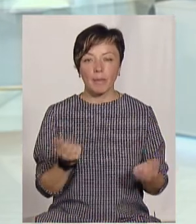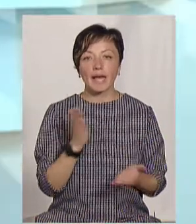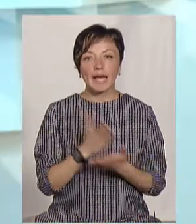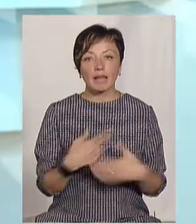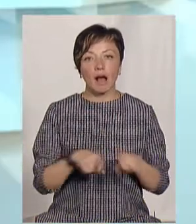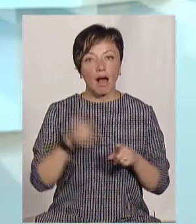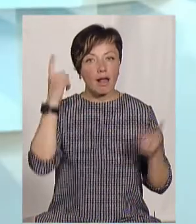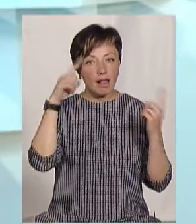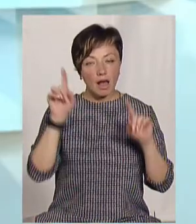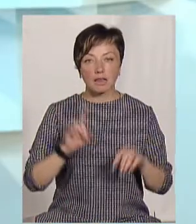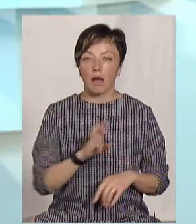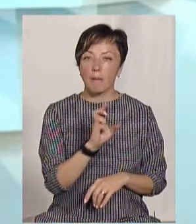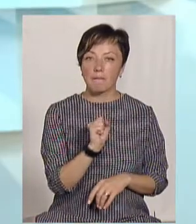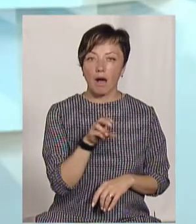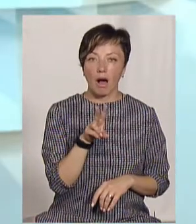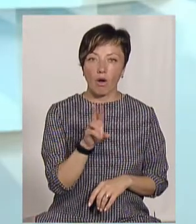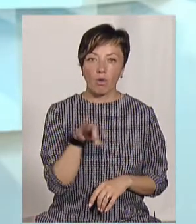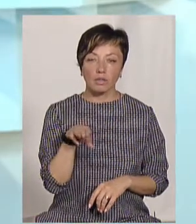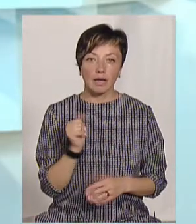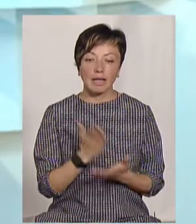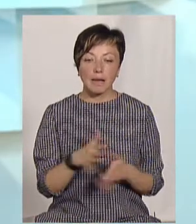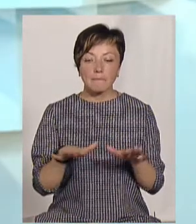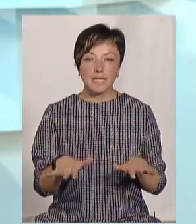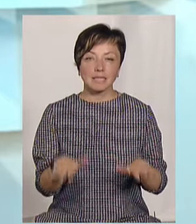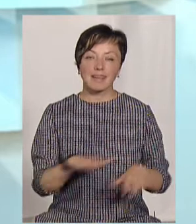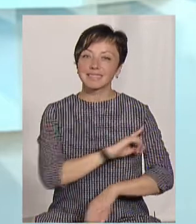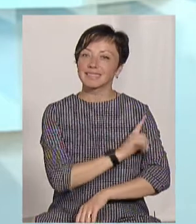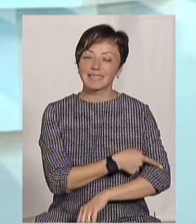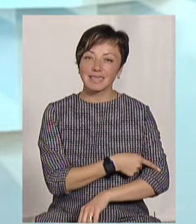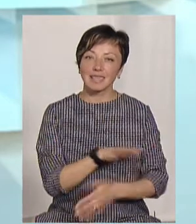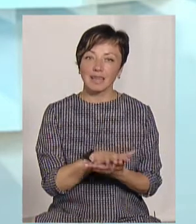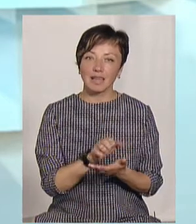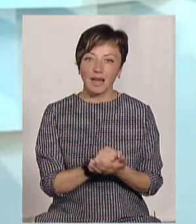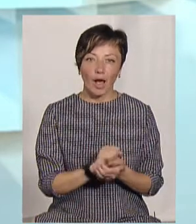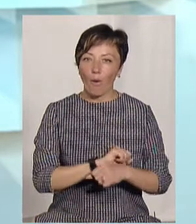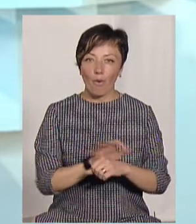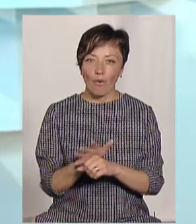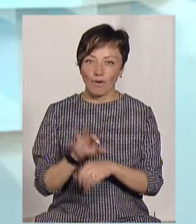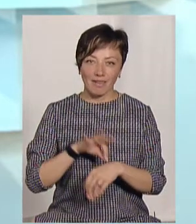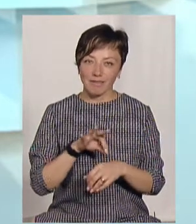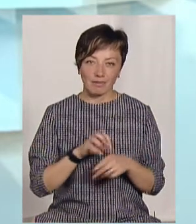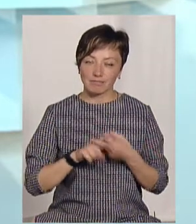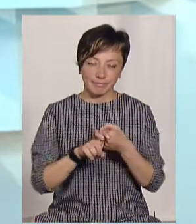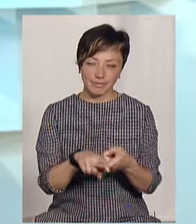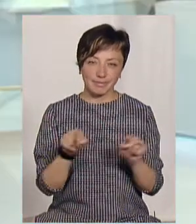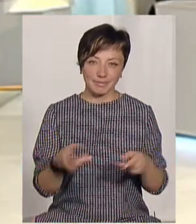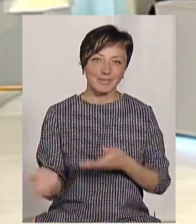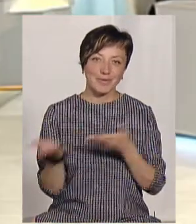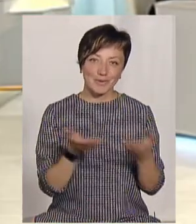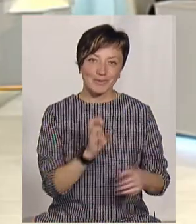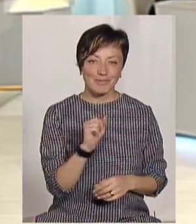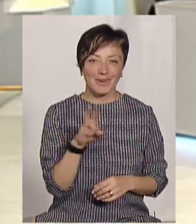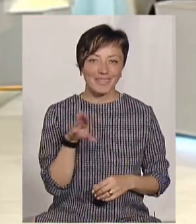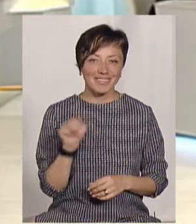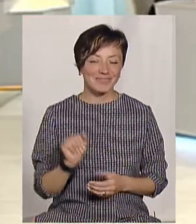легенда, що Бакота, на ній є місця сили, і коронавірус не чіпляється на Бакоті. Так що, запрошуємо на